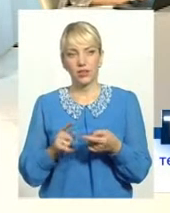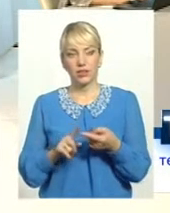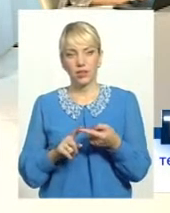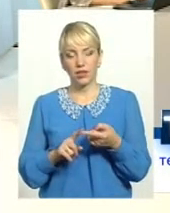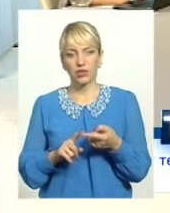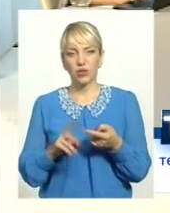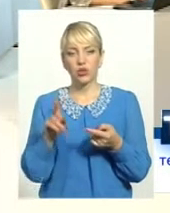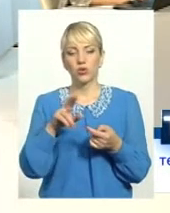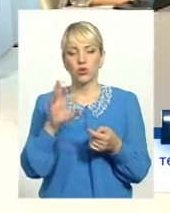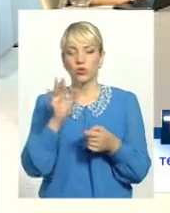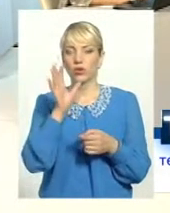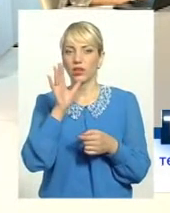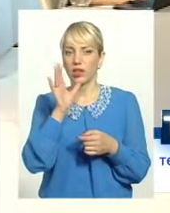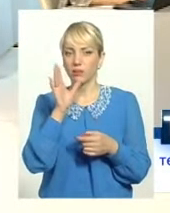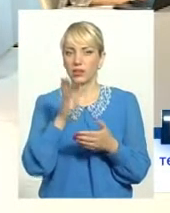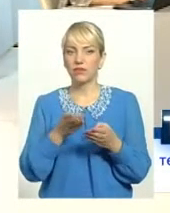термінів сплати.